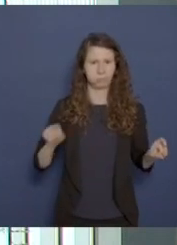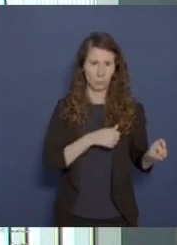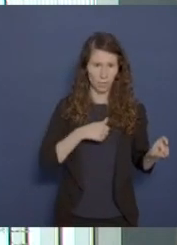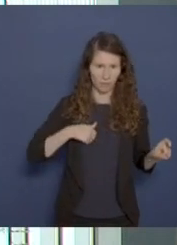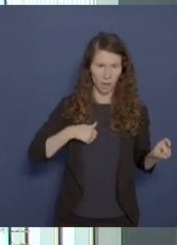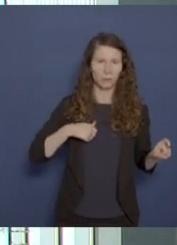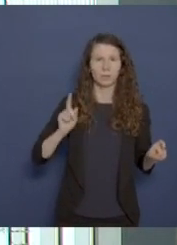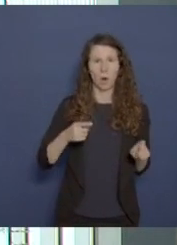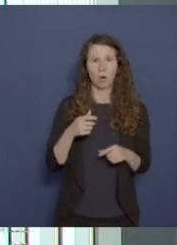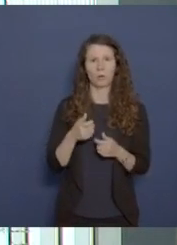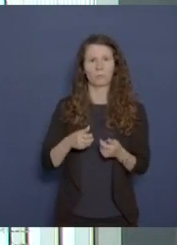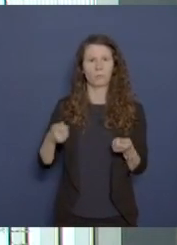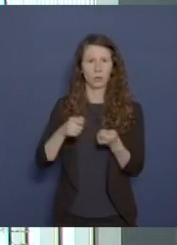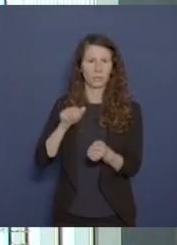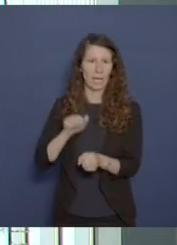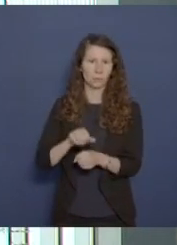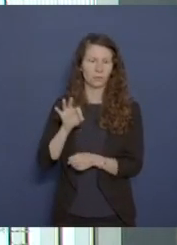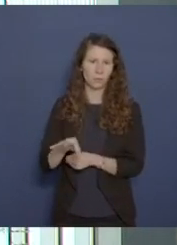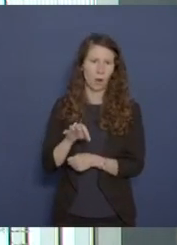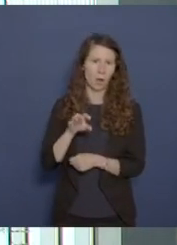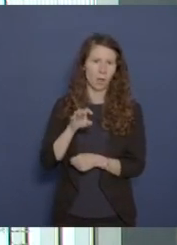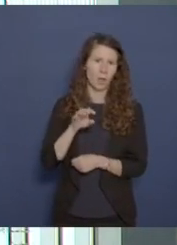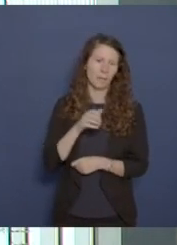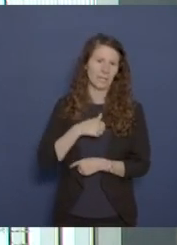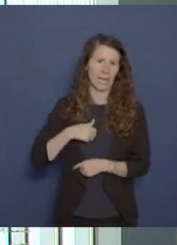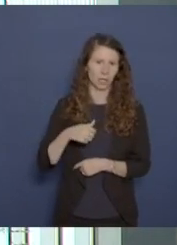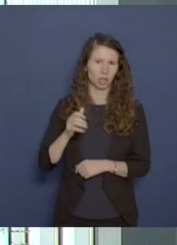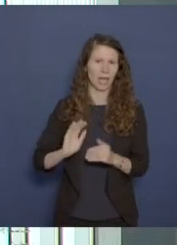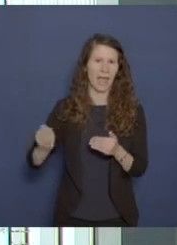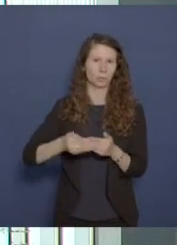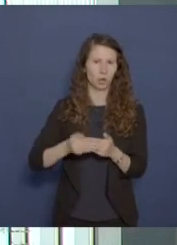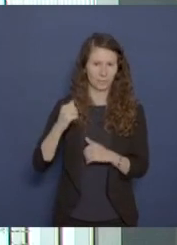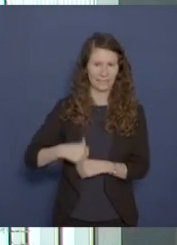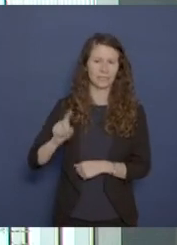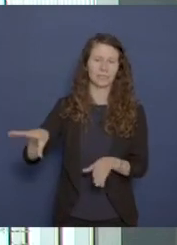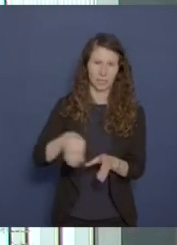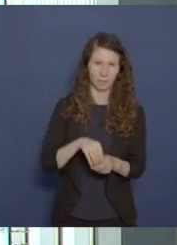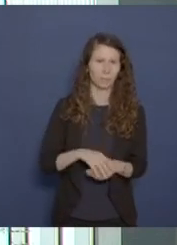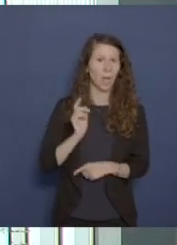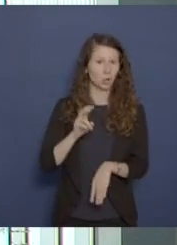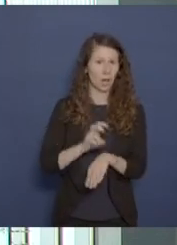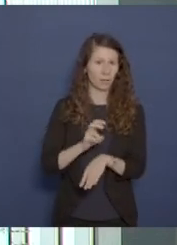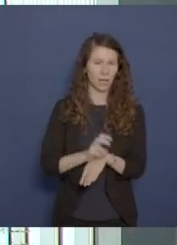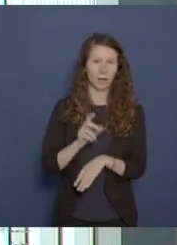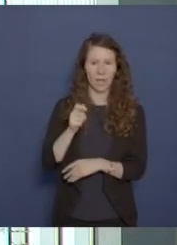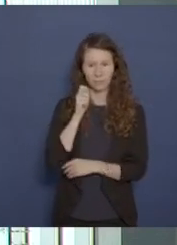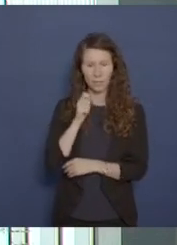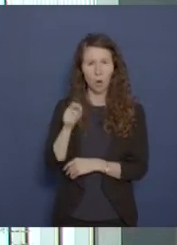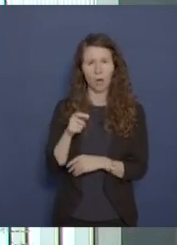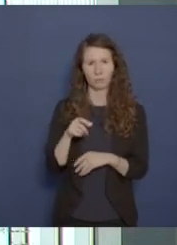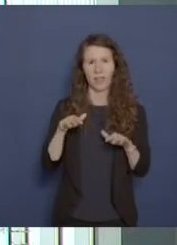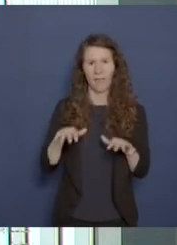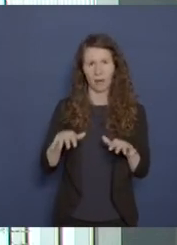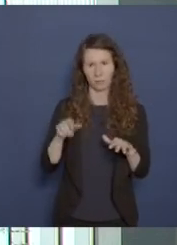das Bundesamt für den militärischen Abschirmdienst sind selbstverständlich eingebunden. Und auch der Stellvertreter des Inspekteurs des Heeres